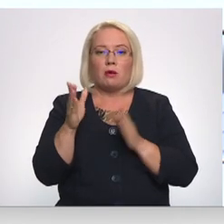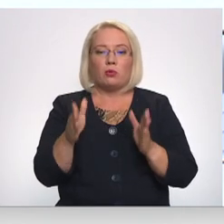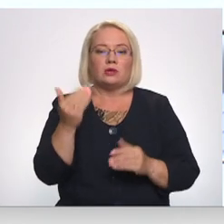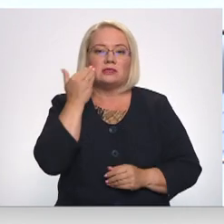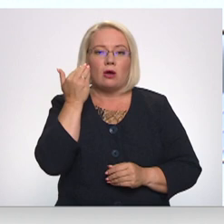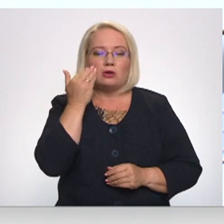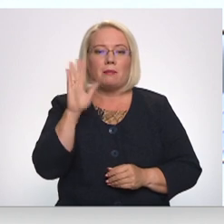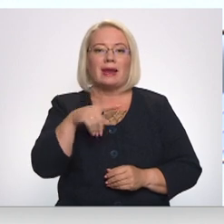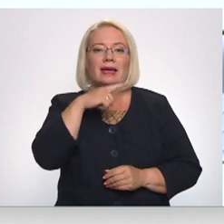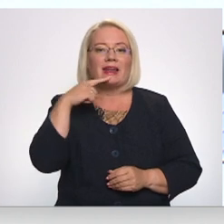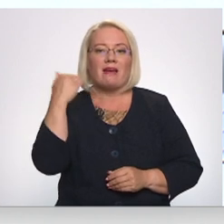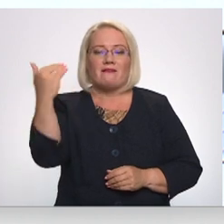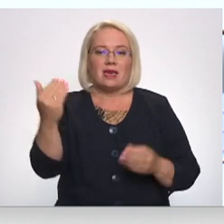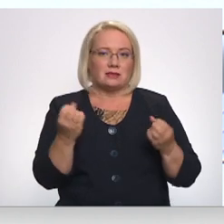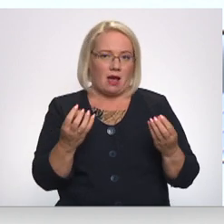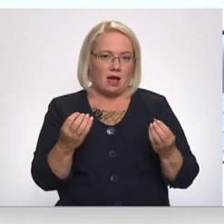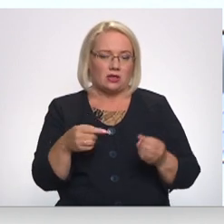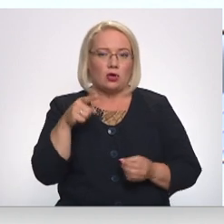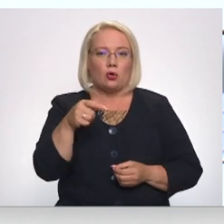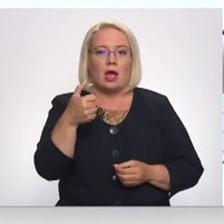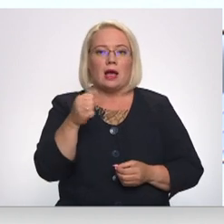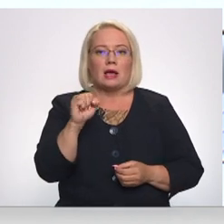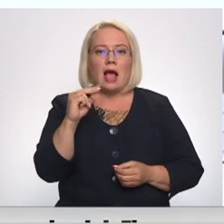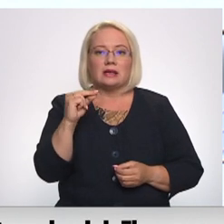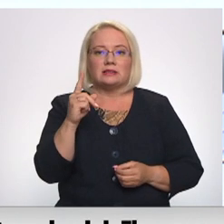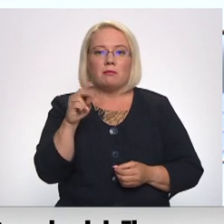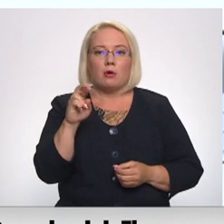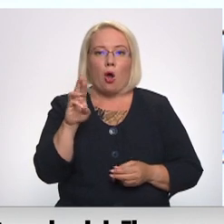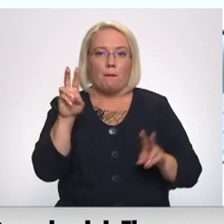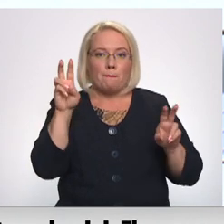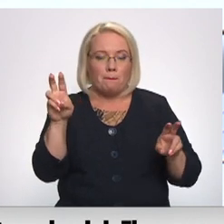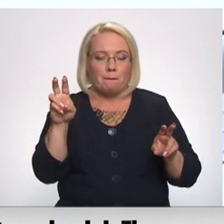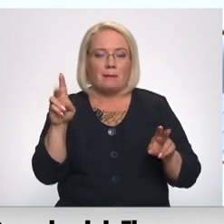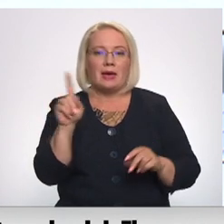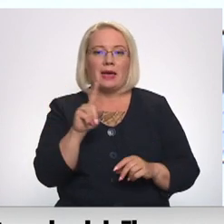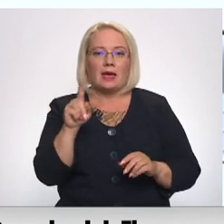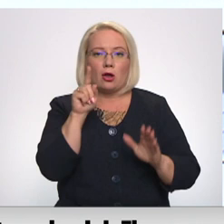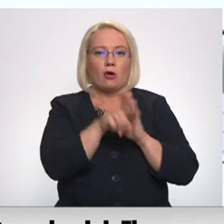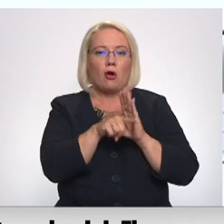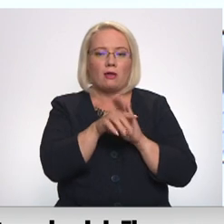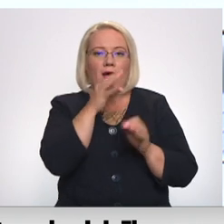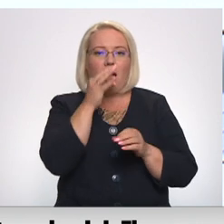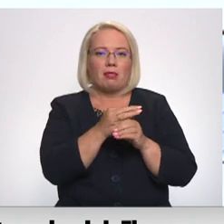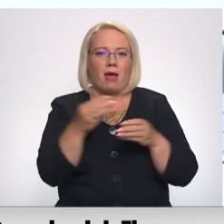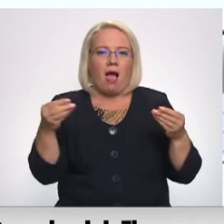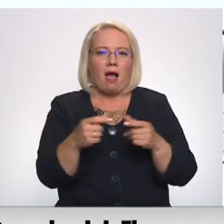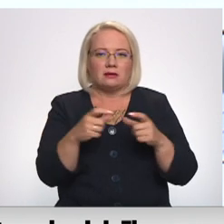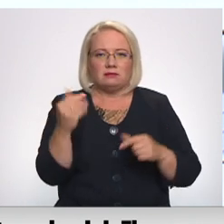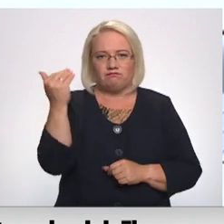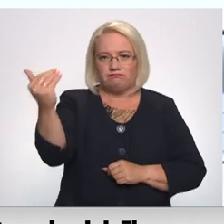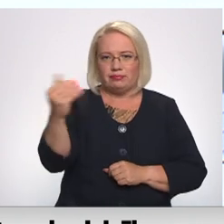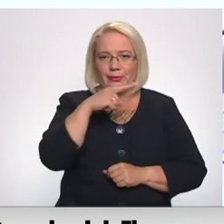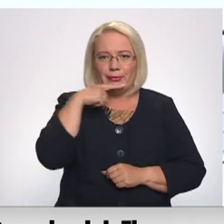saucami par Krievijas gāzi, jo tur Gazpromis un Iter kopumā ir kontrolpakaļ šajai uzņēmumā. Faktiski, tas tā